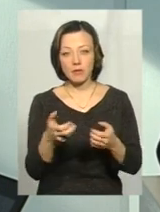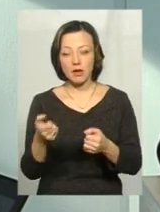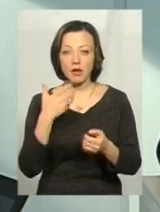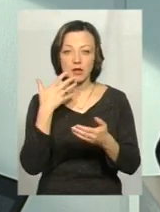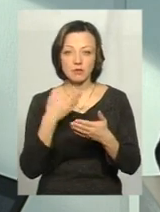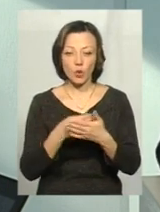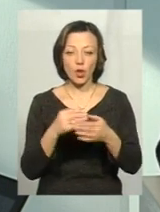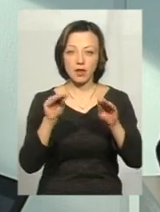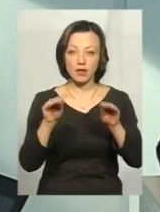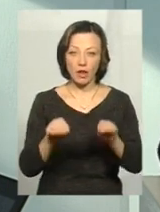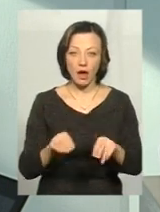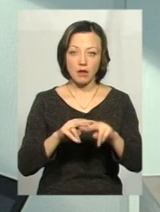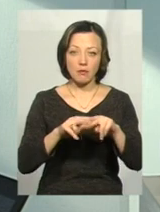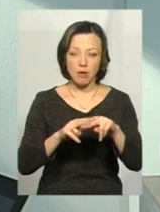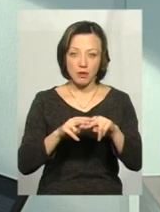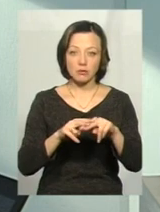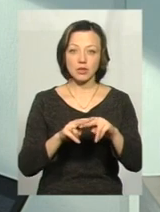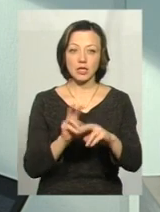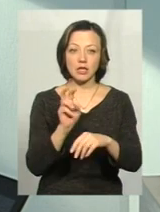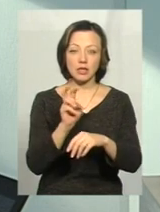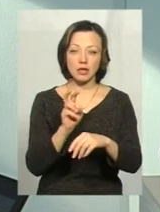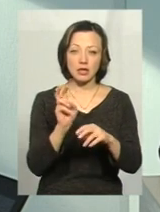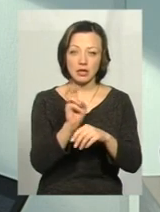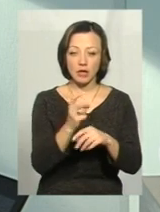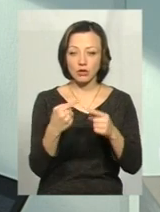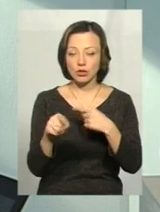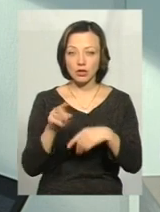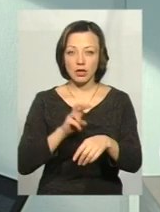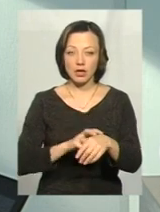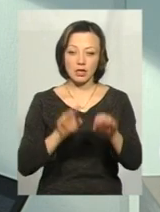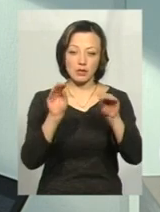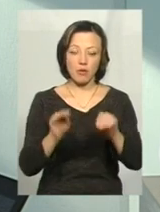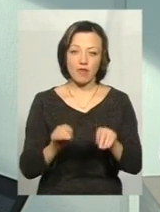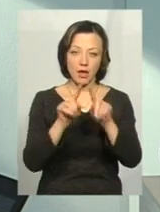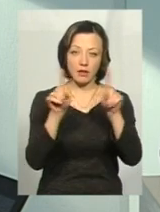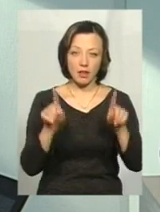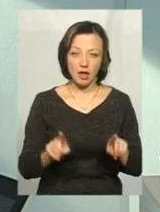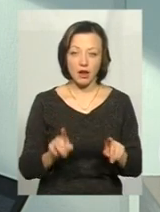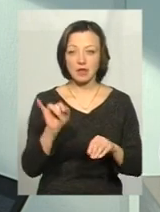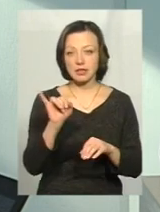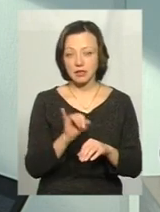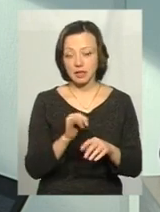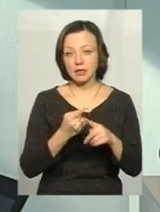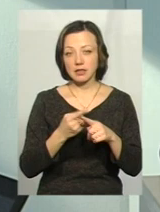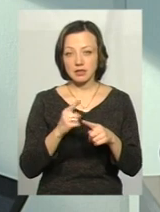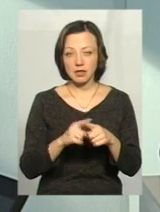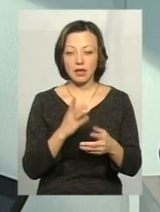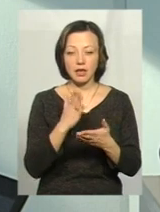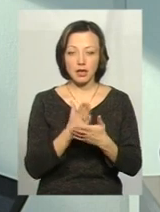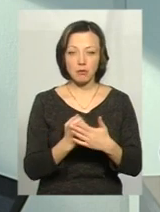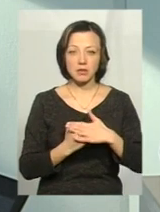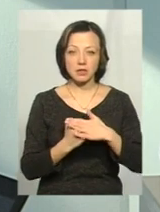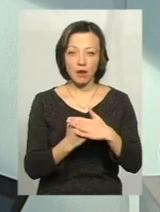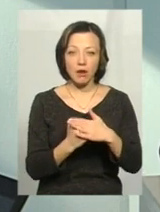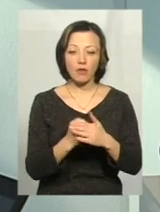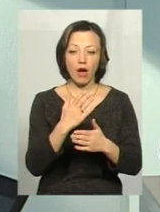дані, свій паспорт, йде до другого лікаря, заповняє в нього декларацію, і заповнення цієї декларації є підставою